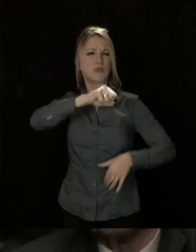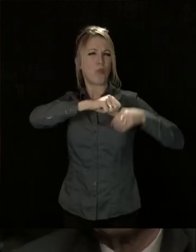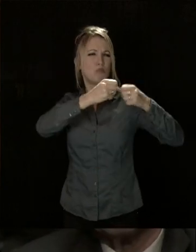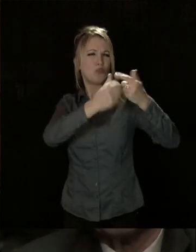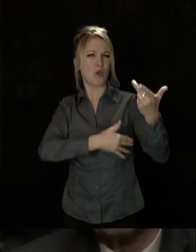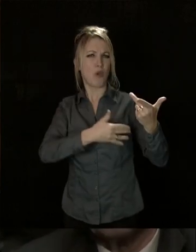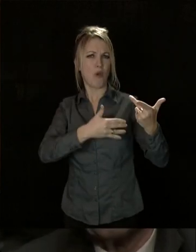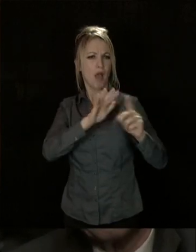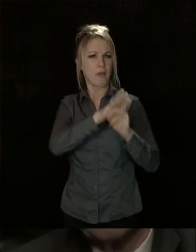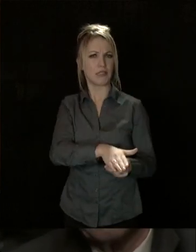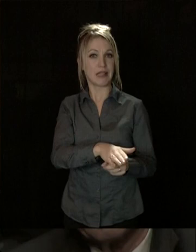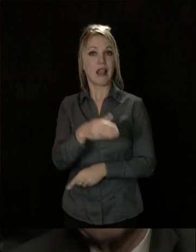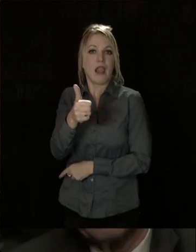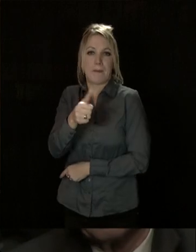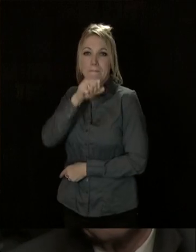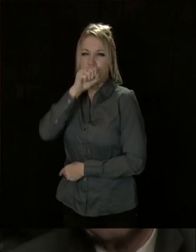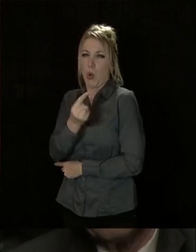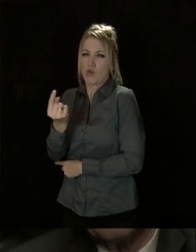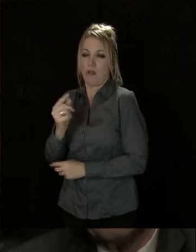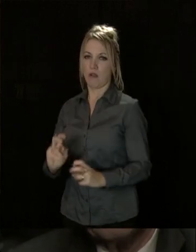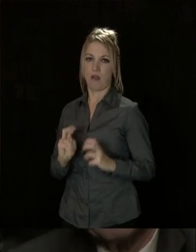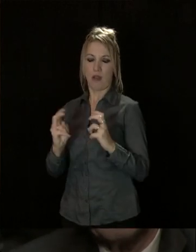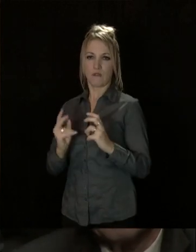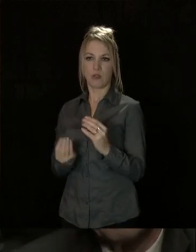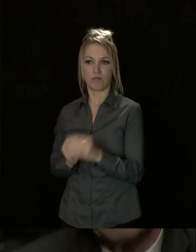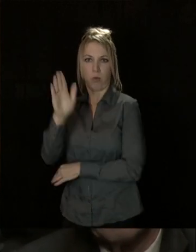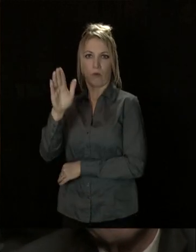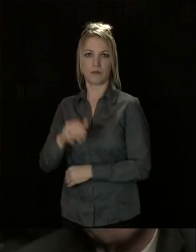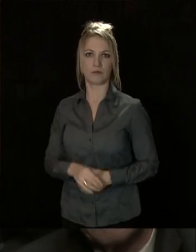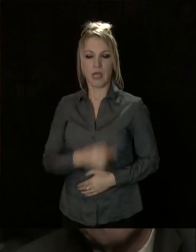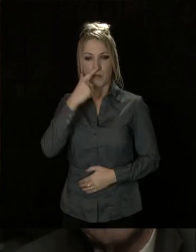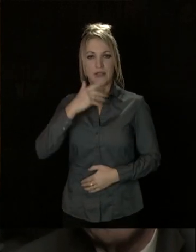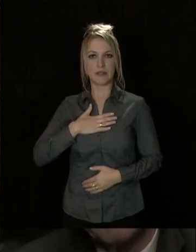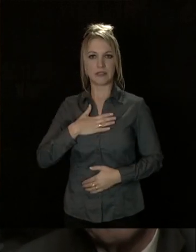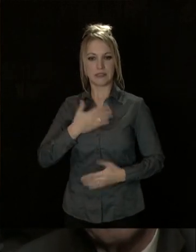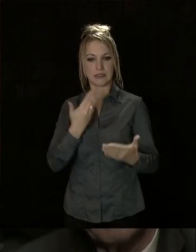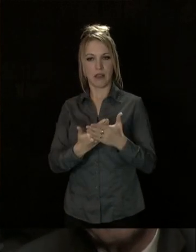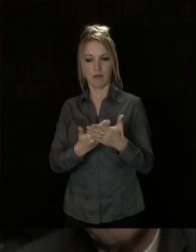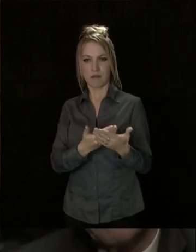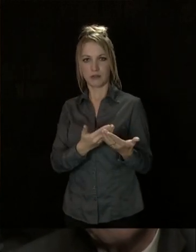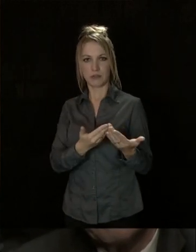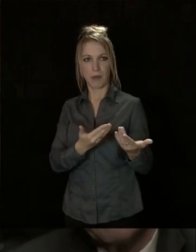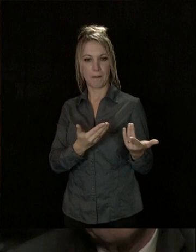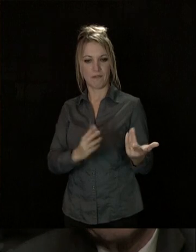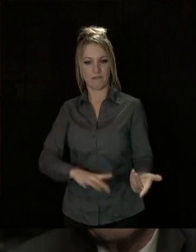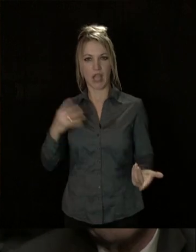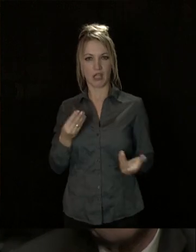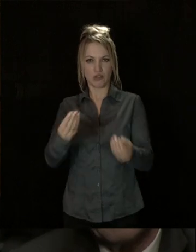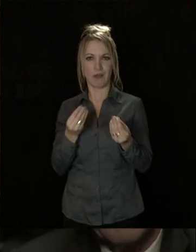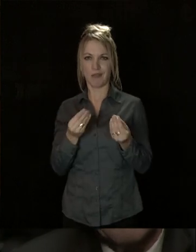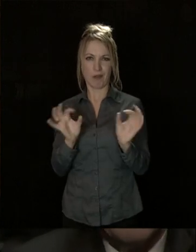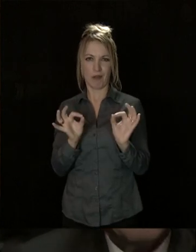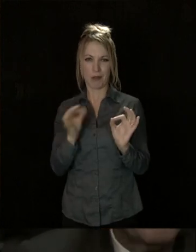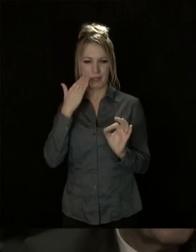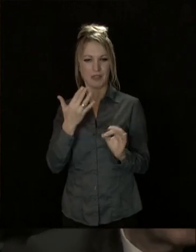la passion, la passion, élève. Il n'y a pas, selon moi, de tâche plus exaltante, plus gratifiante, que de